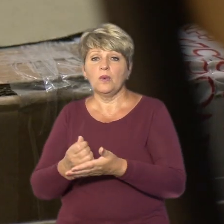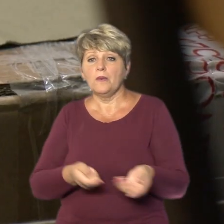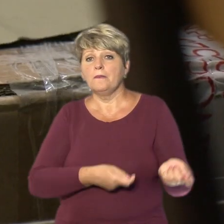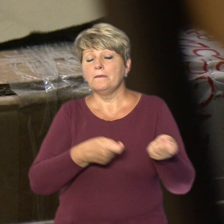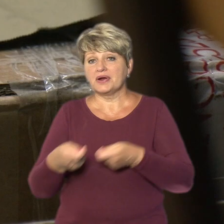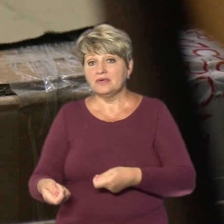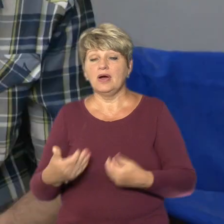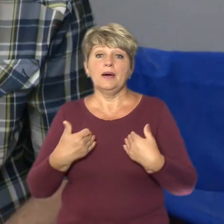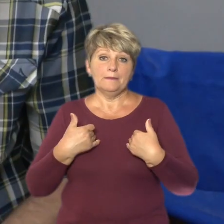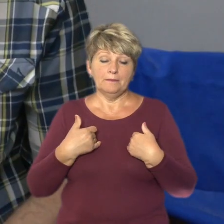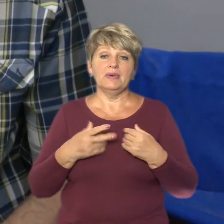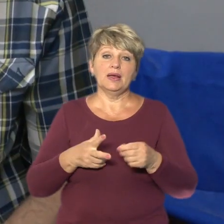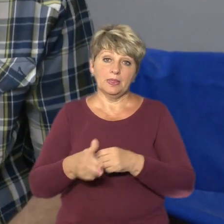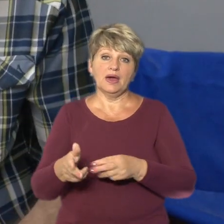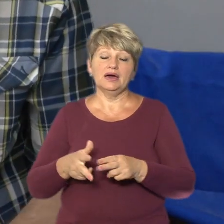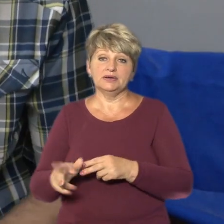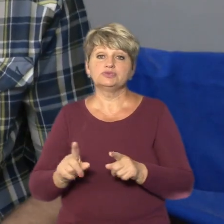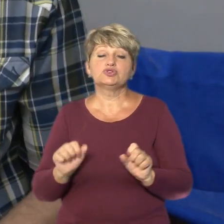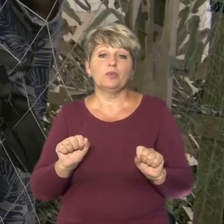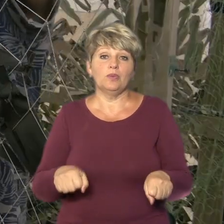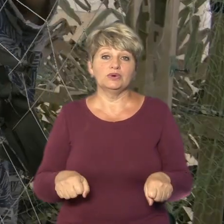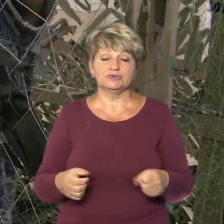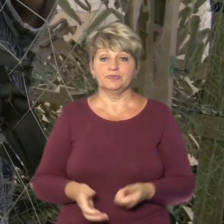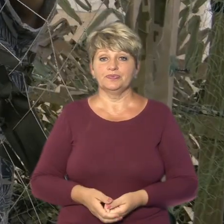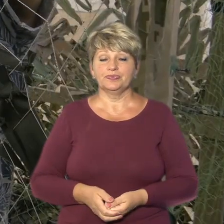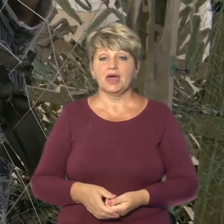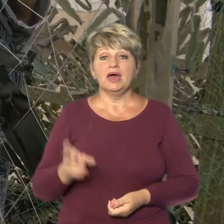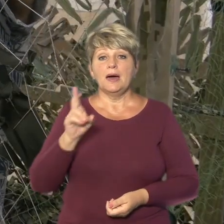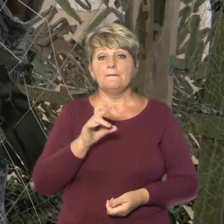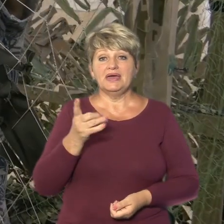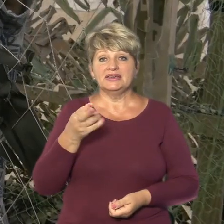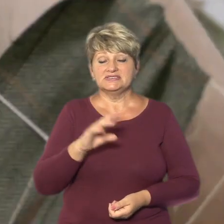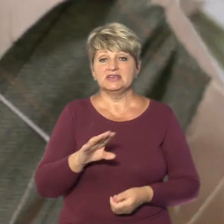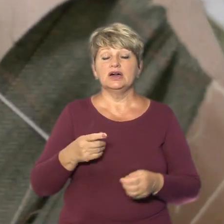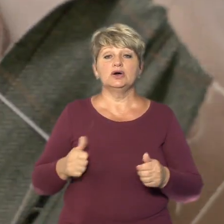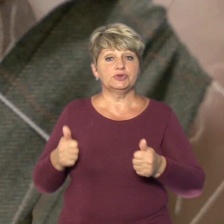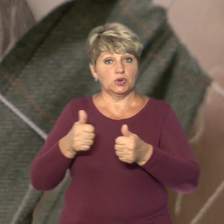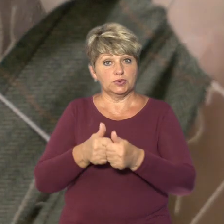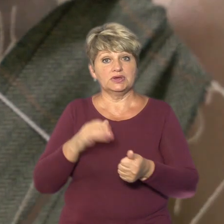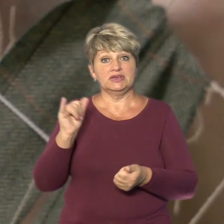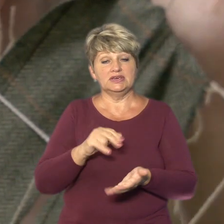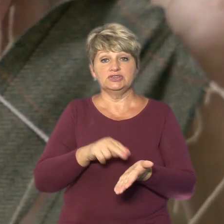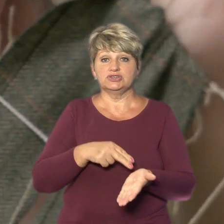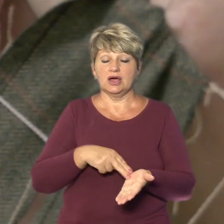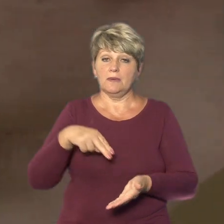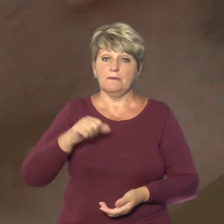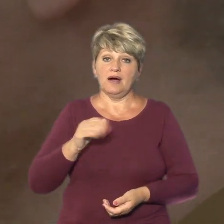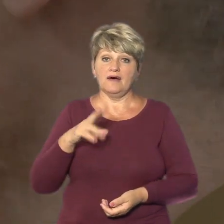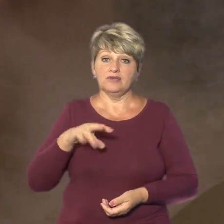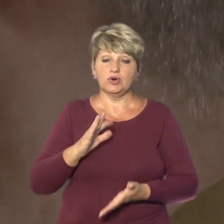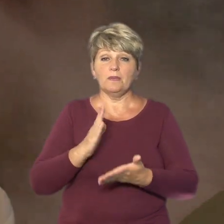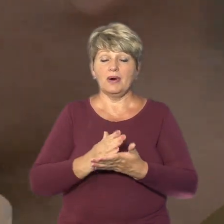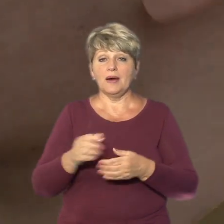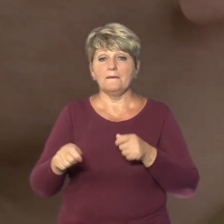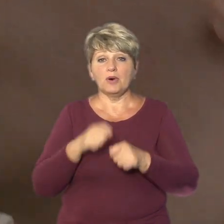нарізаємо, що можемо, і плетуть. З березня до плетіння сіток долучився черкащанин Павло. Говорить, має порушення